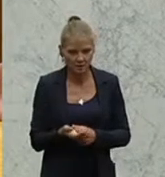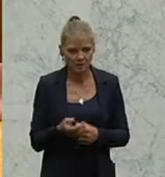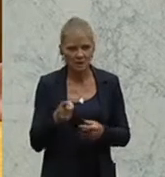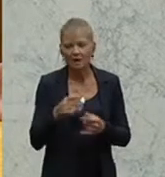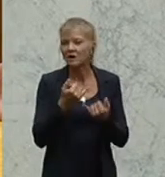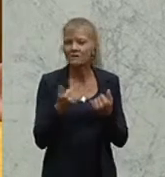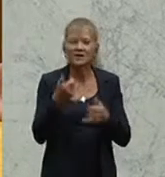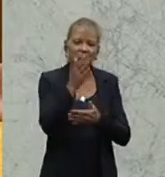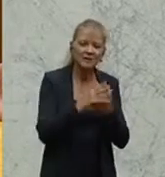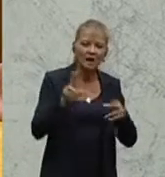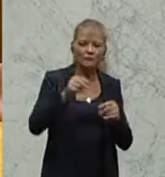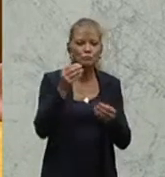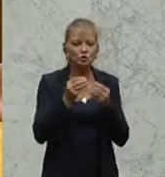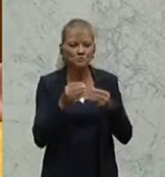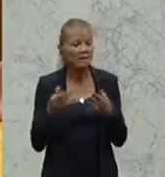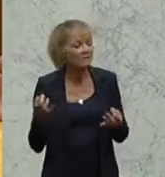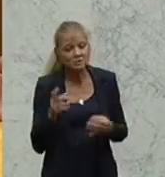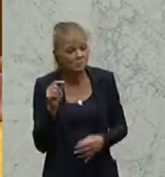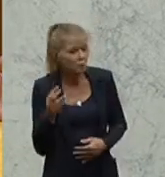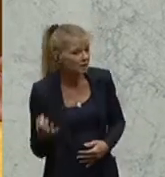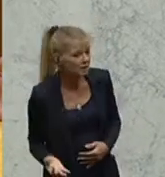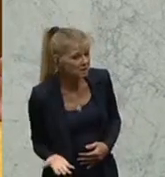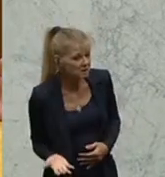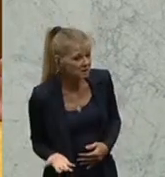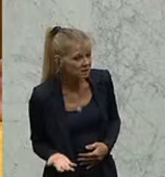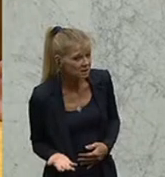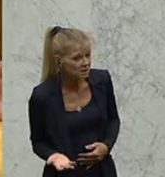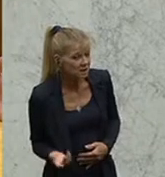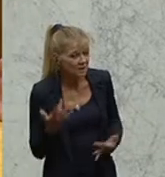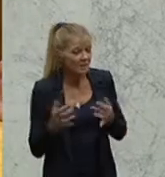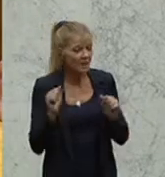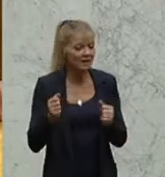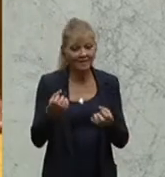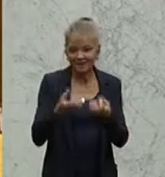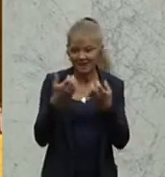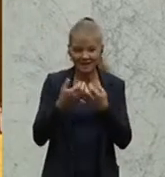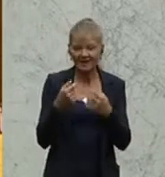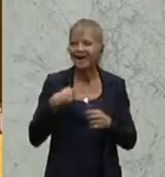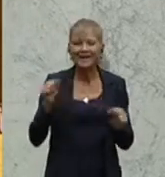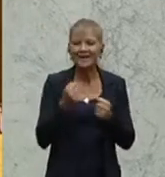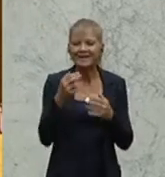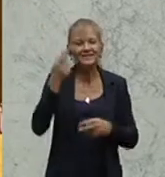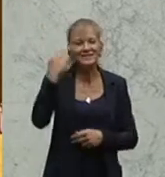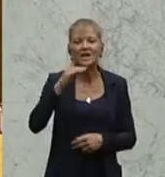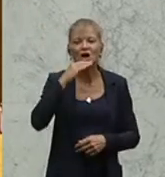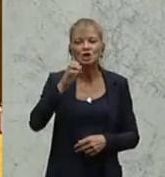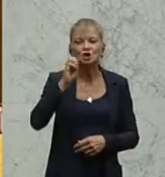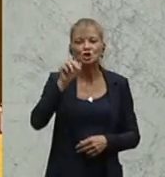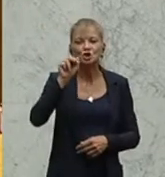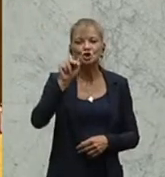Part of the Game heißt. Was bedeutet das? Das heißt, wir können den Herrn Scheuch nicht fragen, weil er ist nicht Mitglied dieses Hohen Hauses.